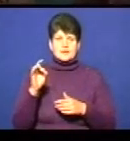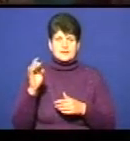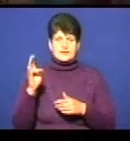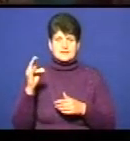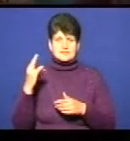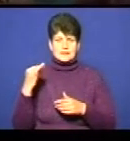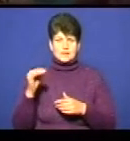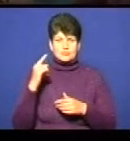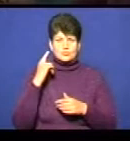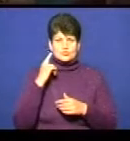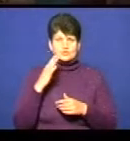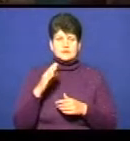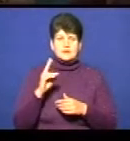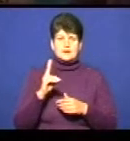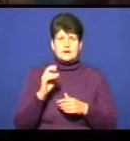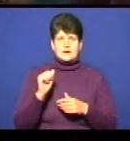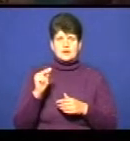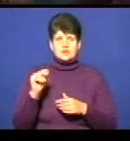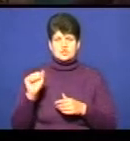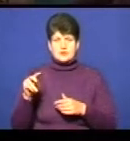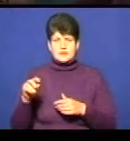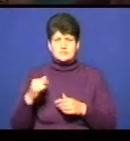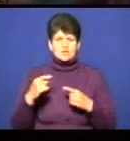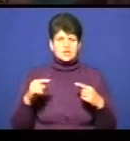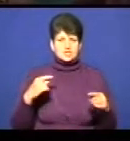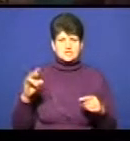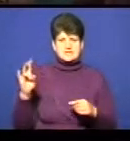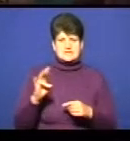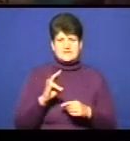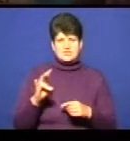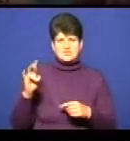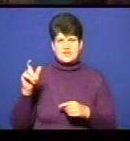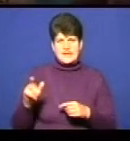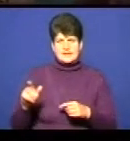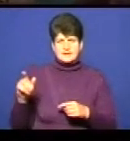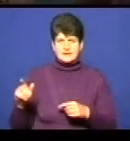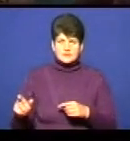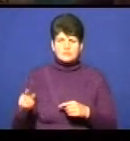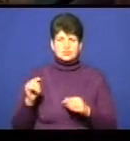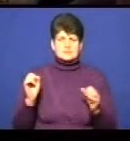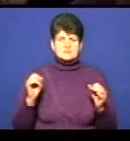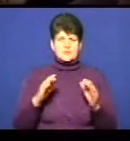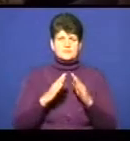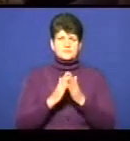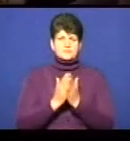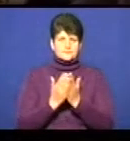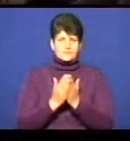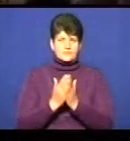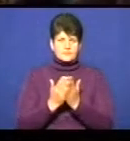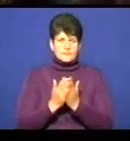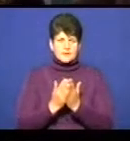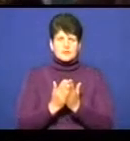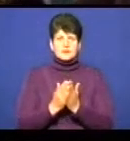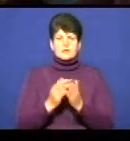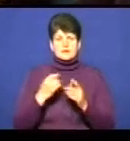і про Степана Качалу, і про інших священиків. Тут зібралися артбуки, і я думаю, що